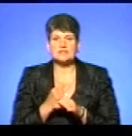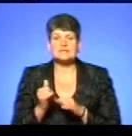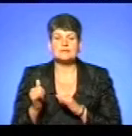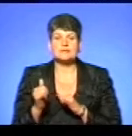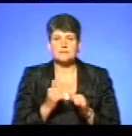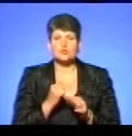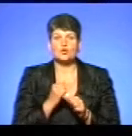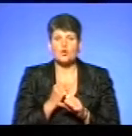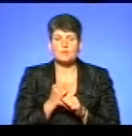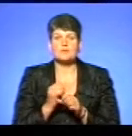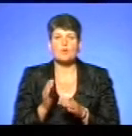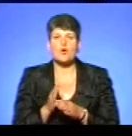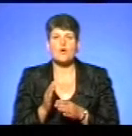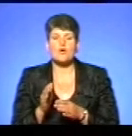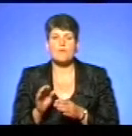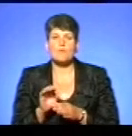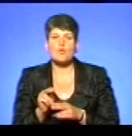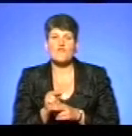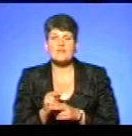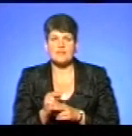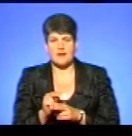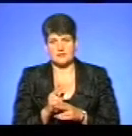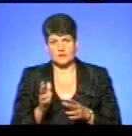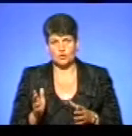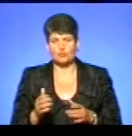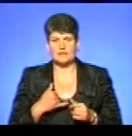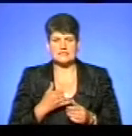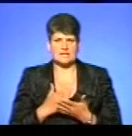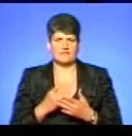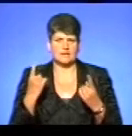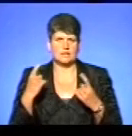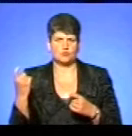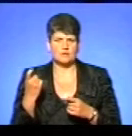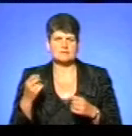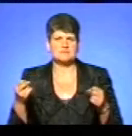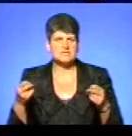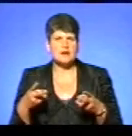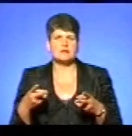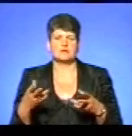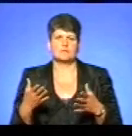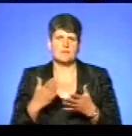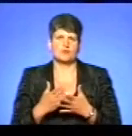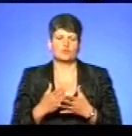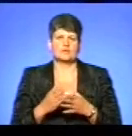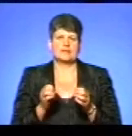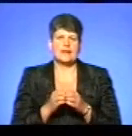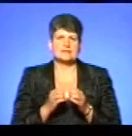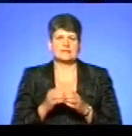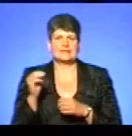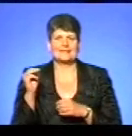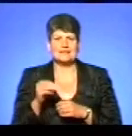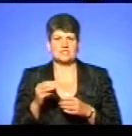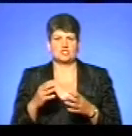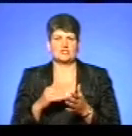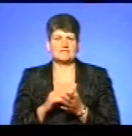значить, робить профілаку, не допускає віруса. У нас є господарства великі, спеціалізовані, що мають десятки, більше тисяч свиней. Туди так просто